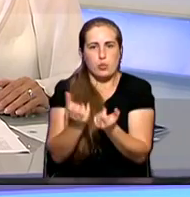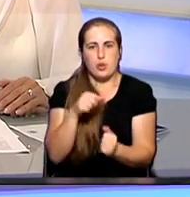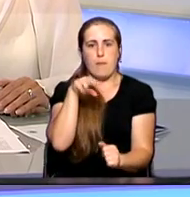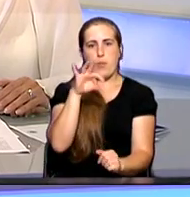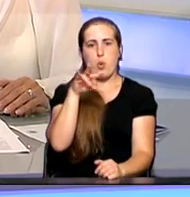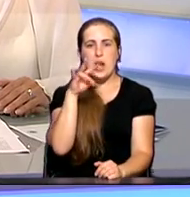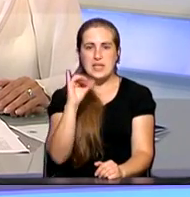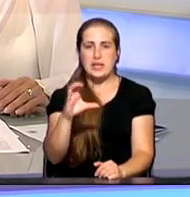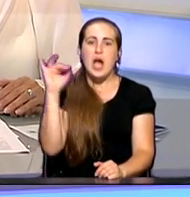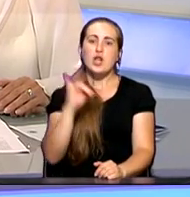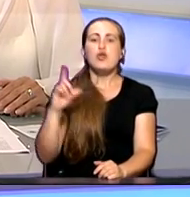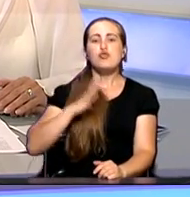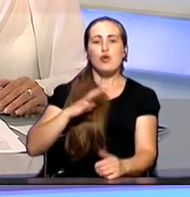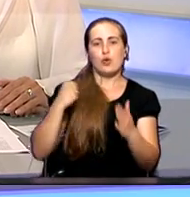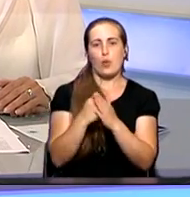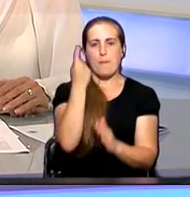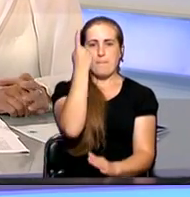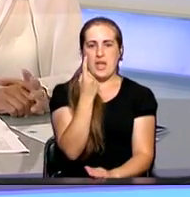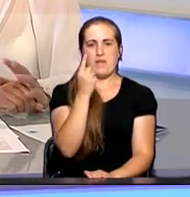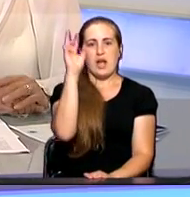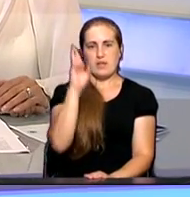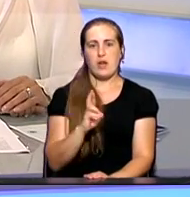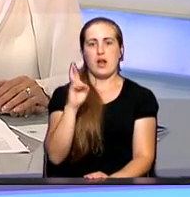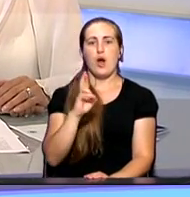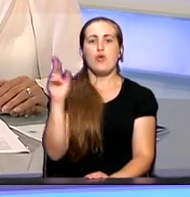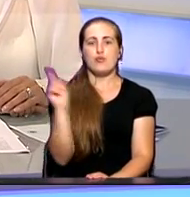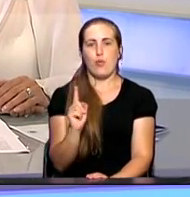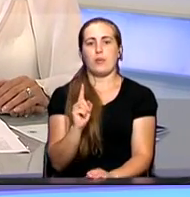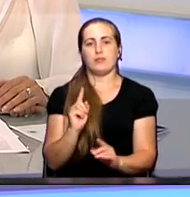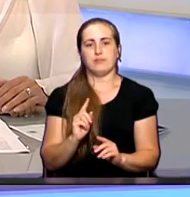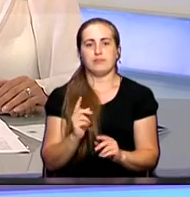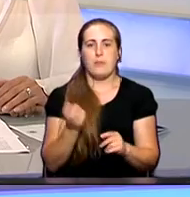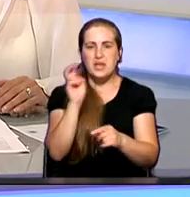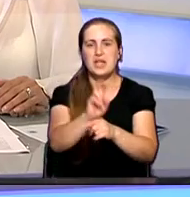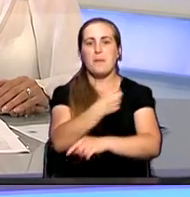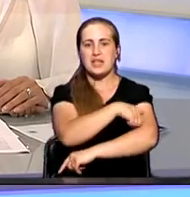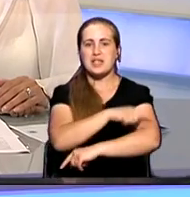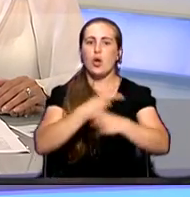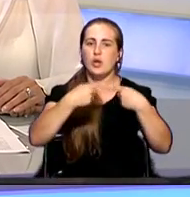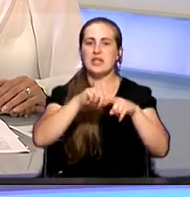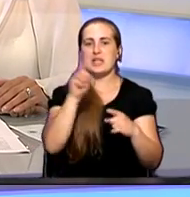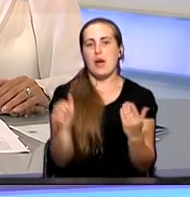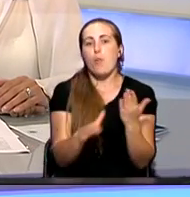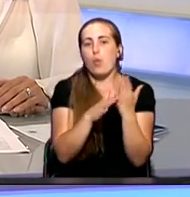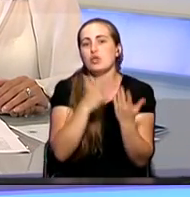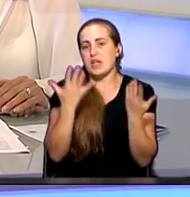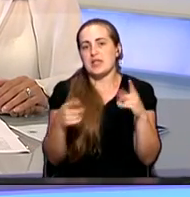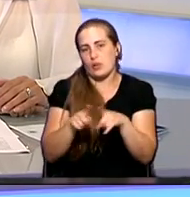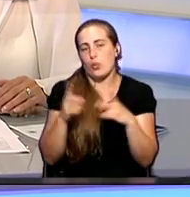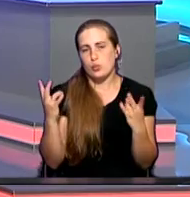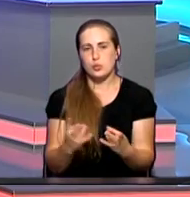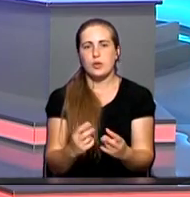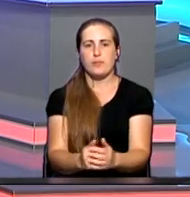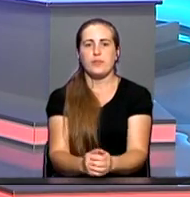и дождаться 1 января, чтобы прийти в медицинскую организацию за помощью, если такое понадобится.